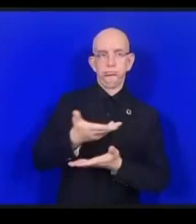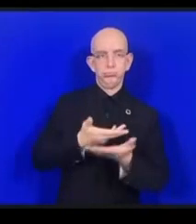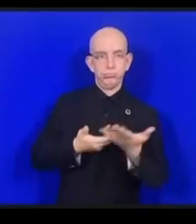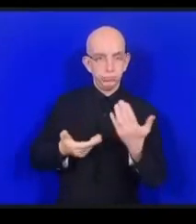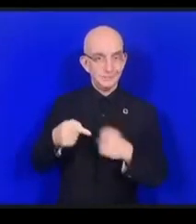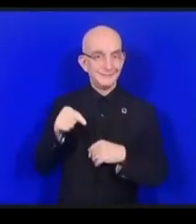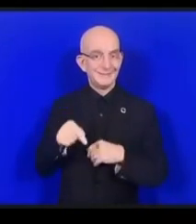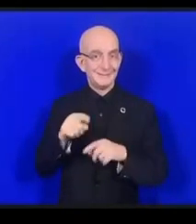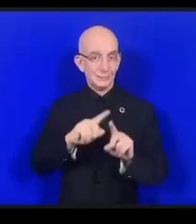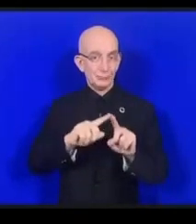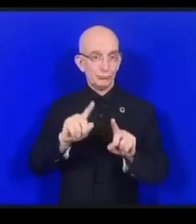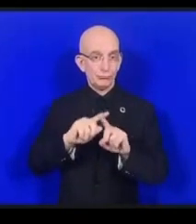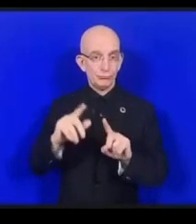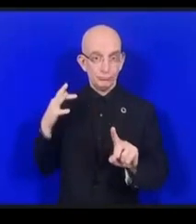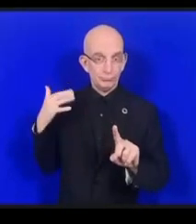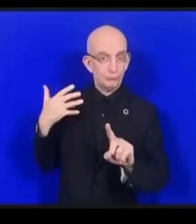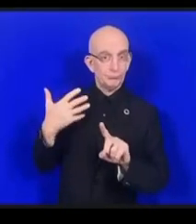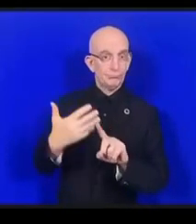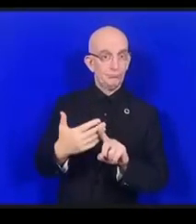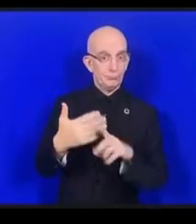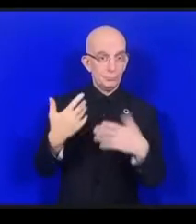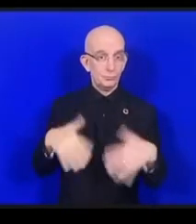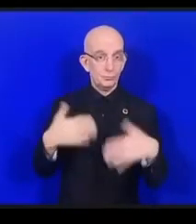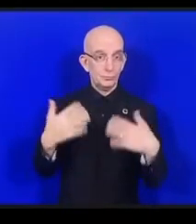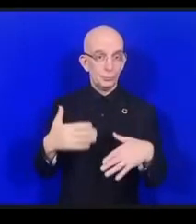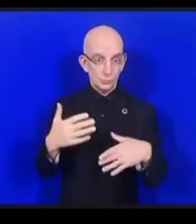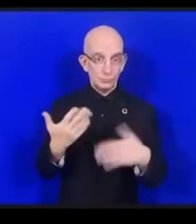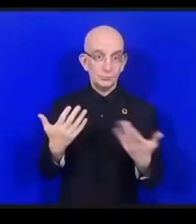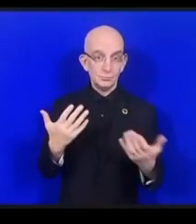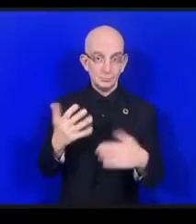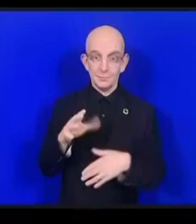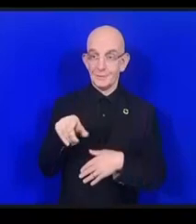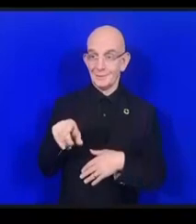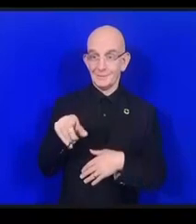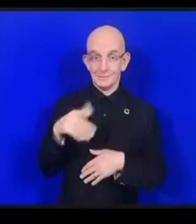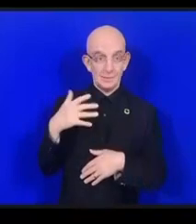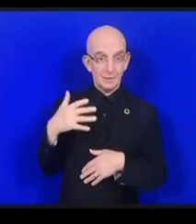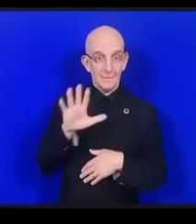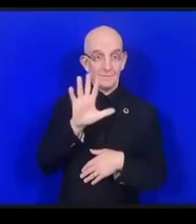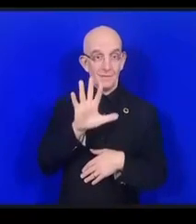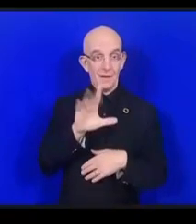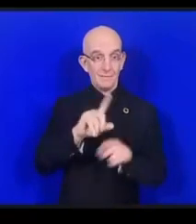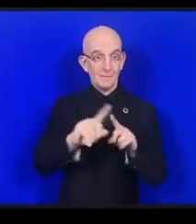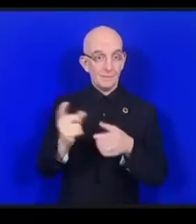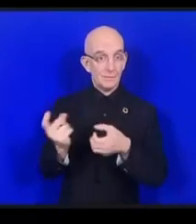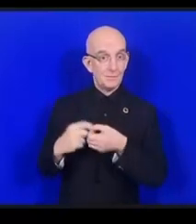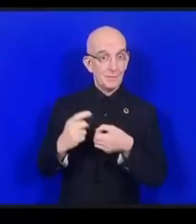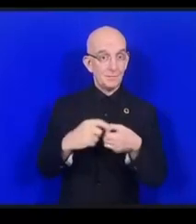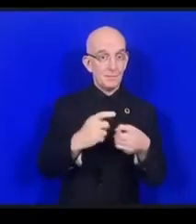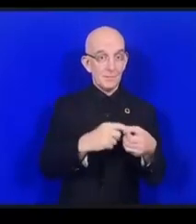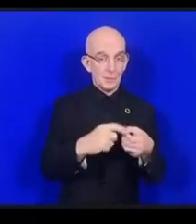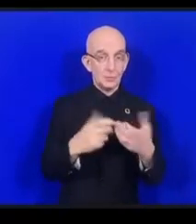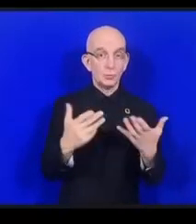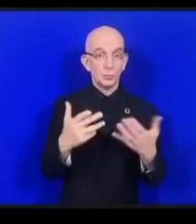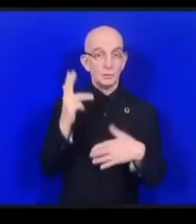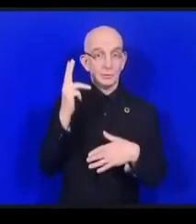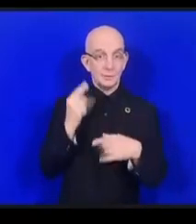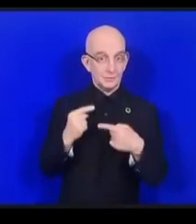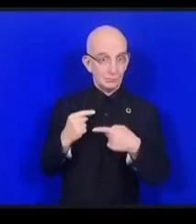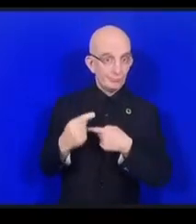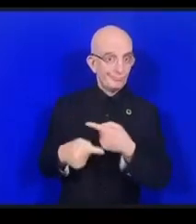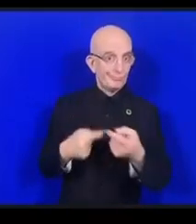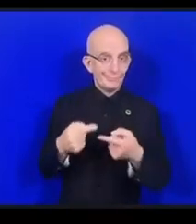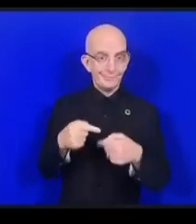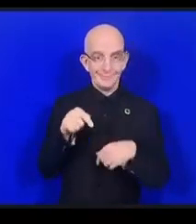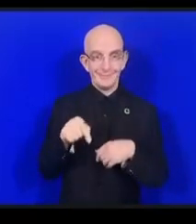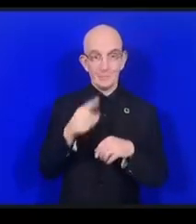juste avant le début de la pandémie. Donc, la plupart des travaux originaux ont été effectués par le biais de Zoom.